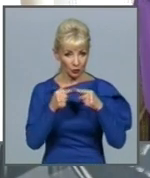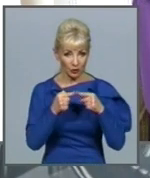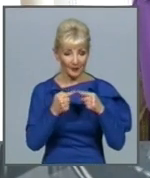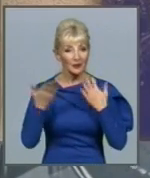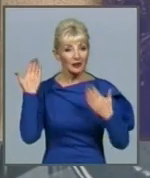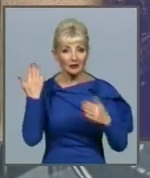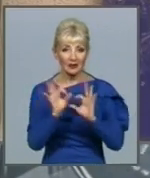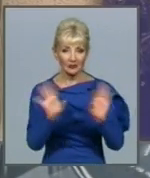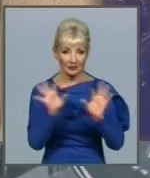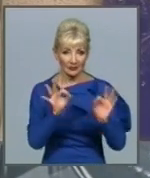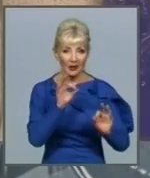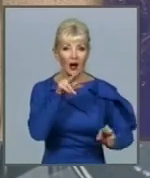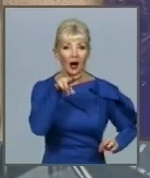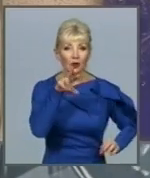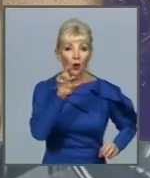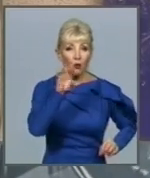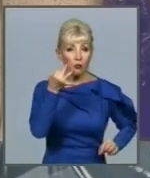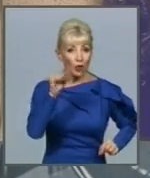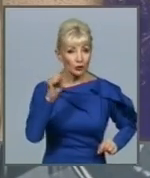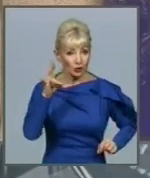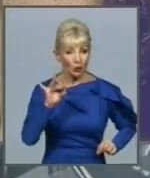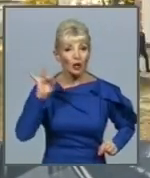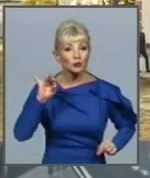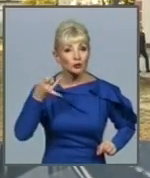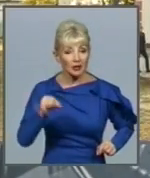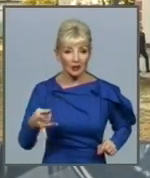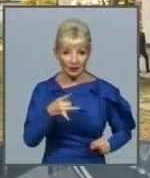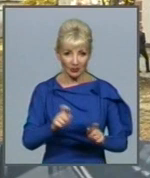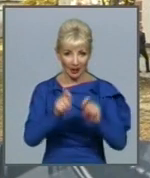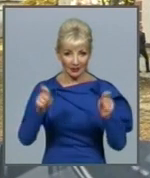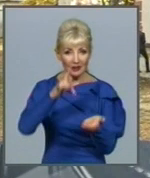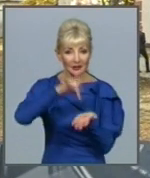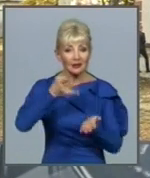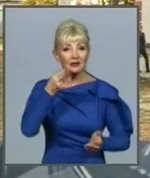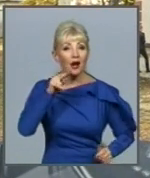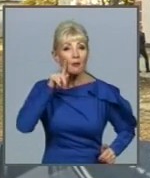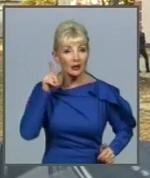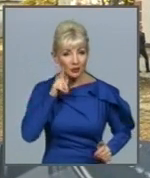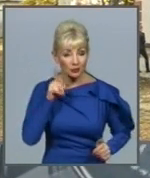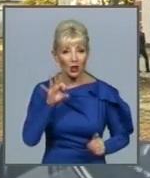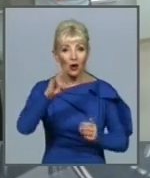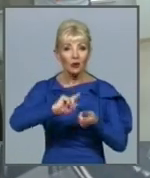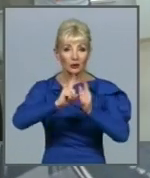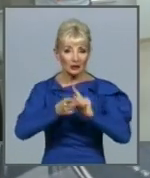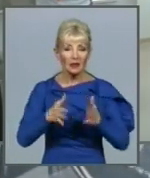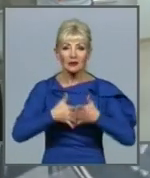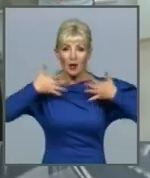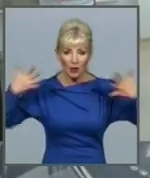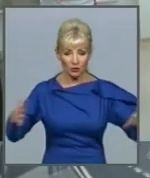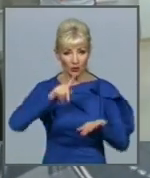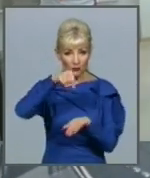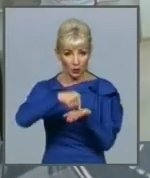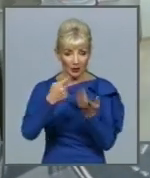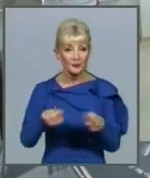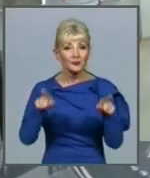Лобойченко, в індустріальному районі відкрили центр для молоді. Він став найбільшим у місті. Подібні, констатує, планують